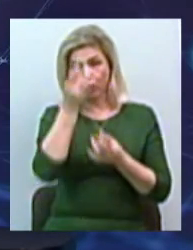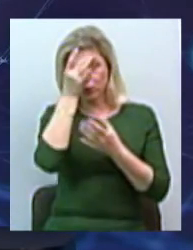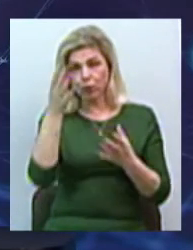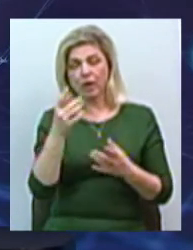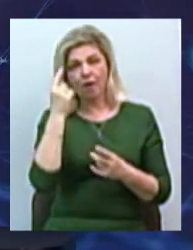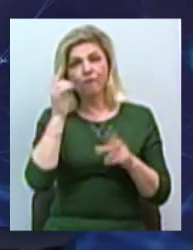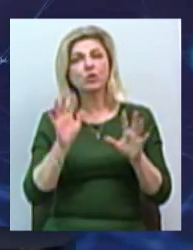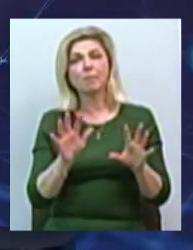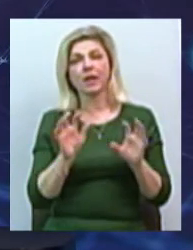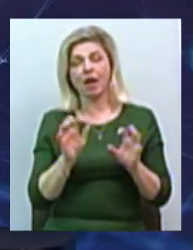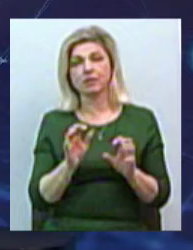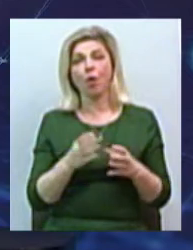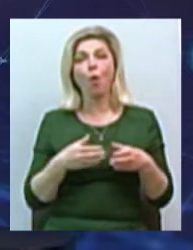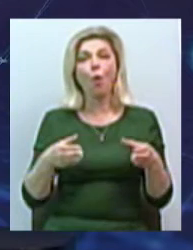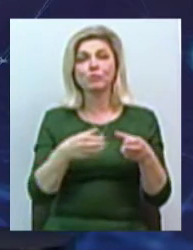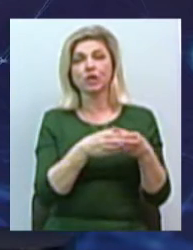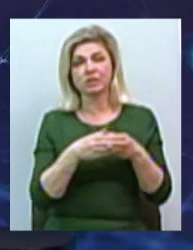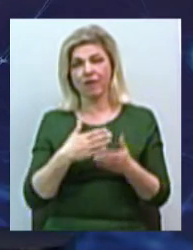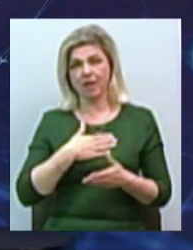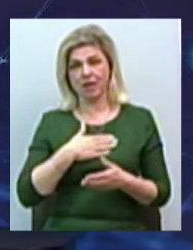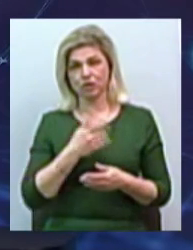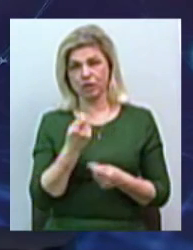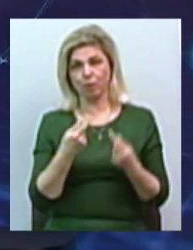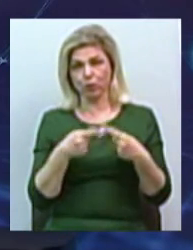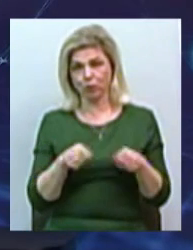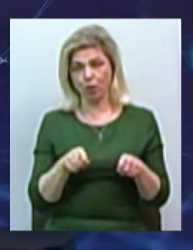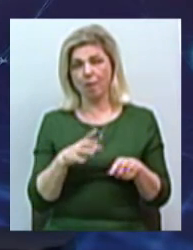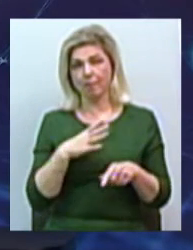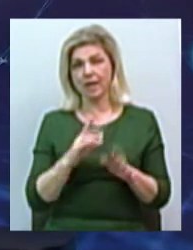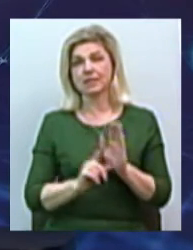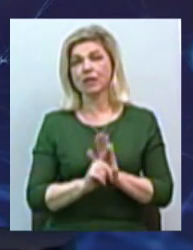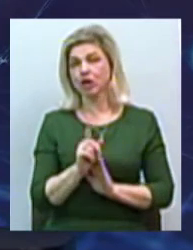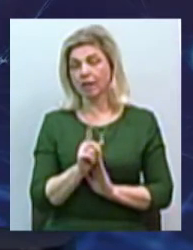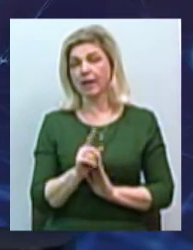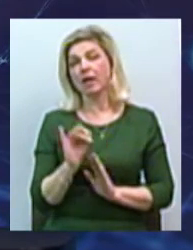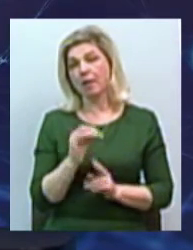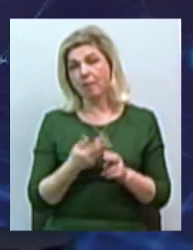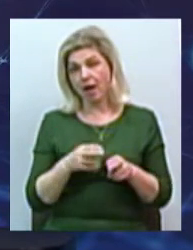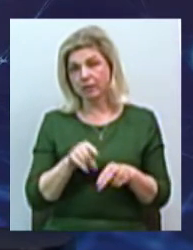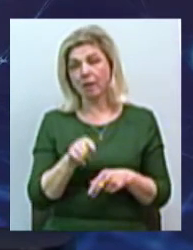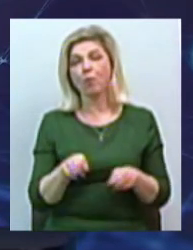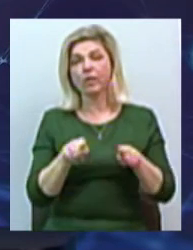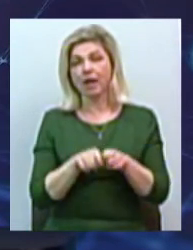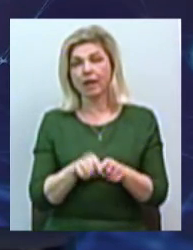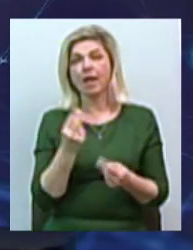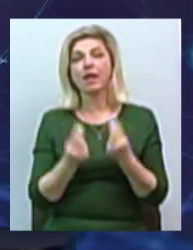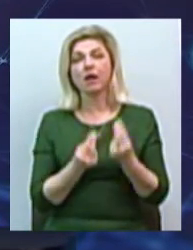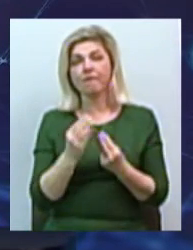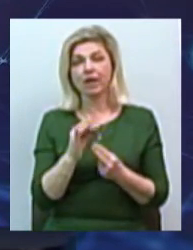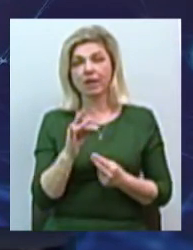восприятия обществом наше немножко неправильно була построена з самого начала, тому і вот такі ігрові